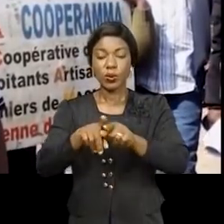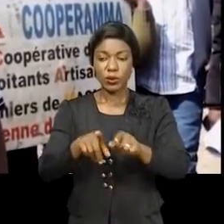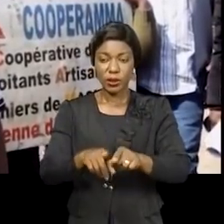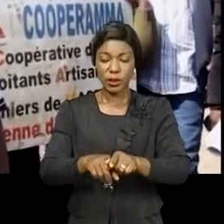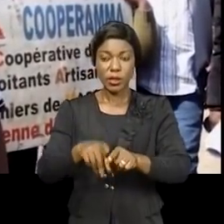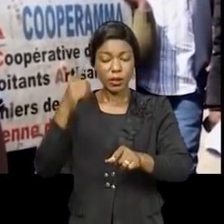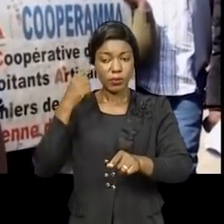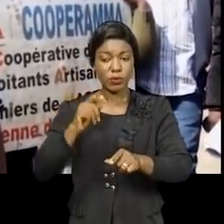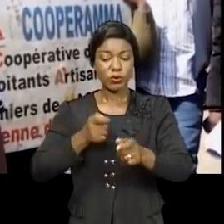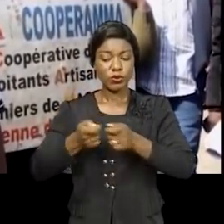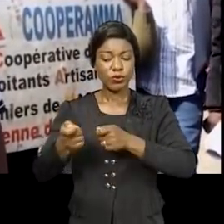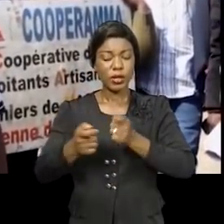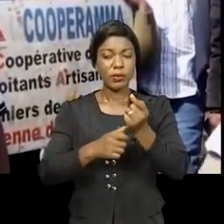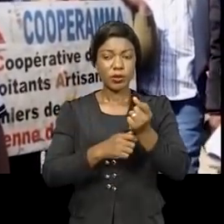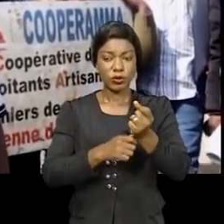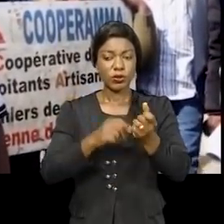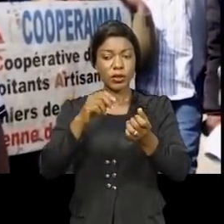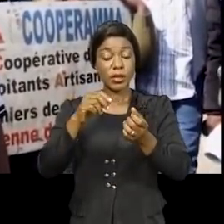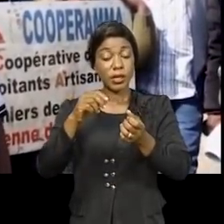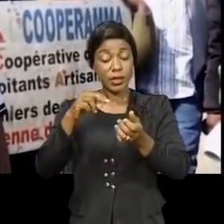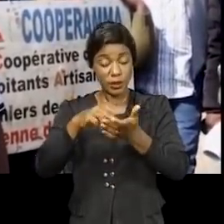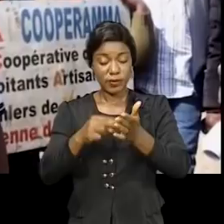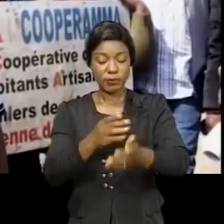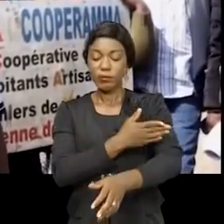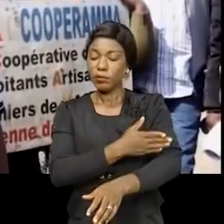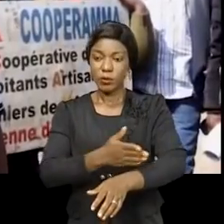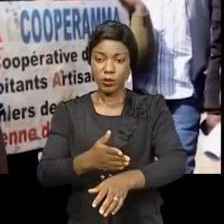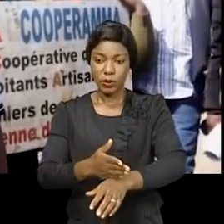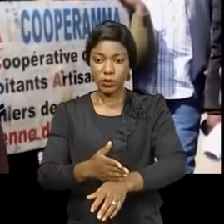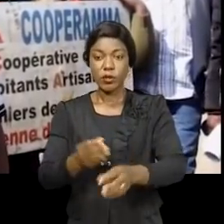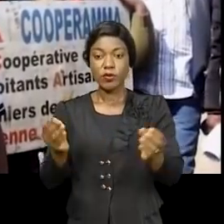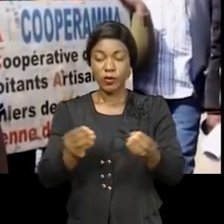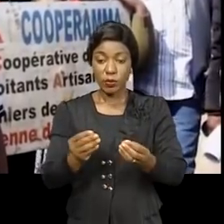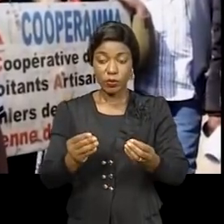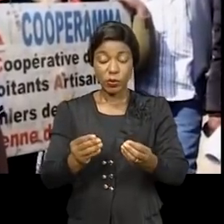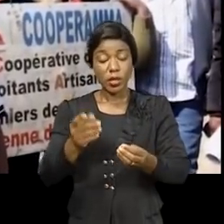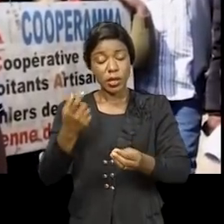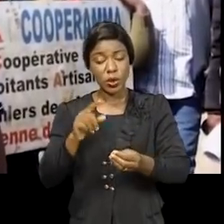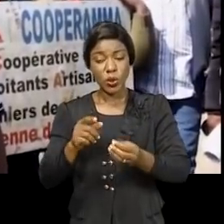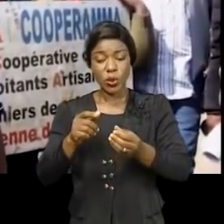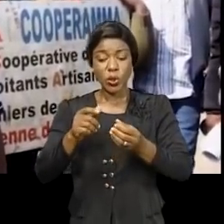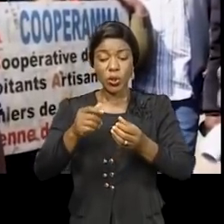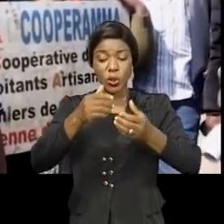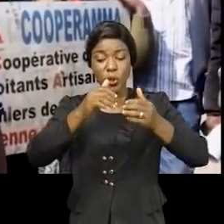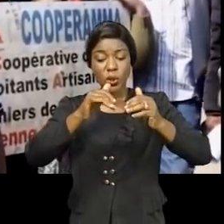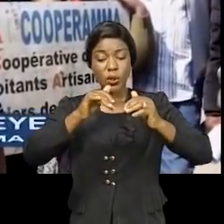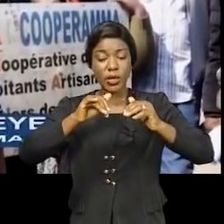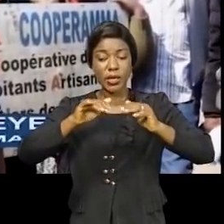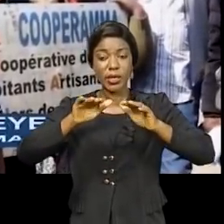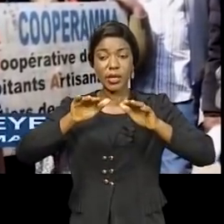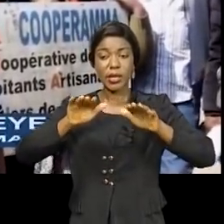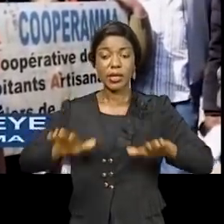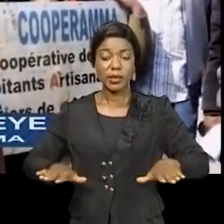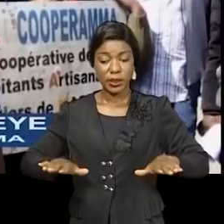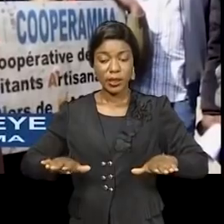kidnappings, la tendance de rester dans la cité d'Ingungu, ça n rien fait, et les banditismes augmentent.